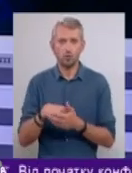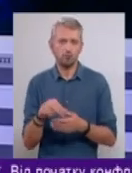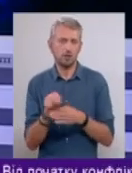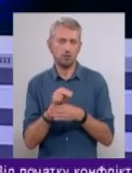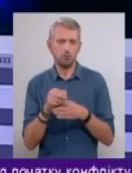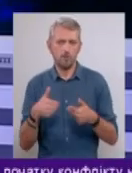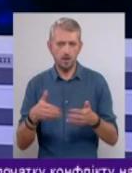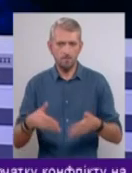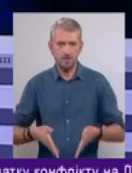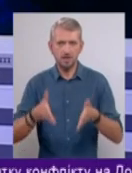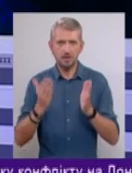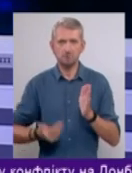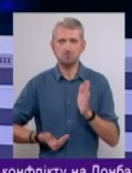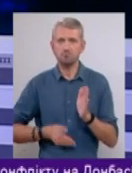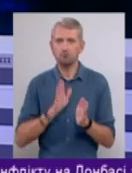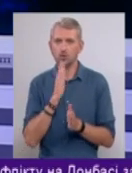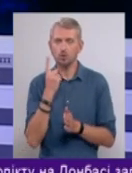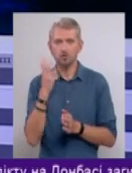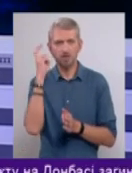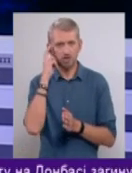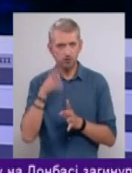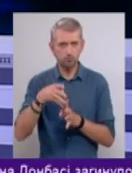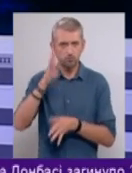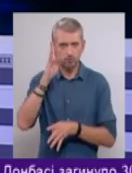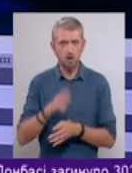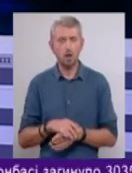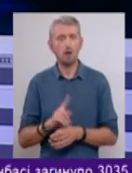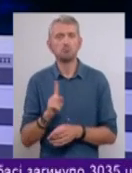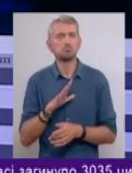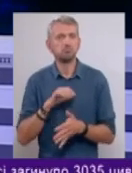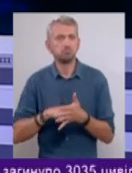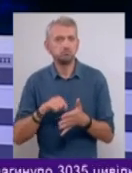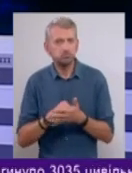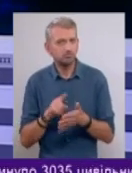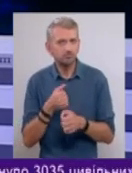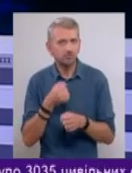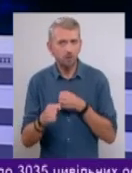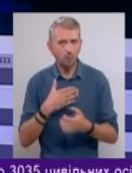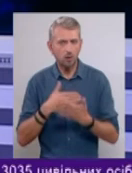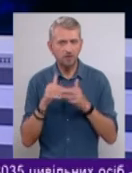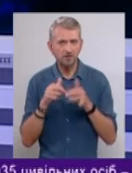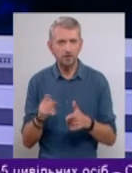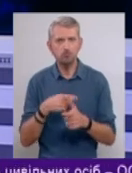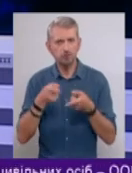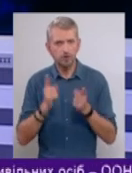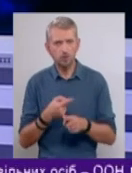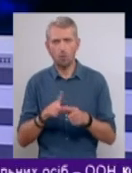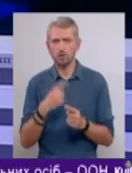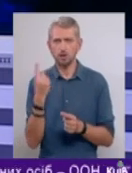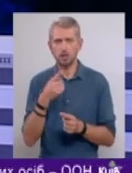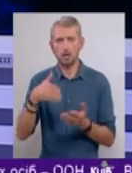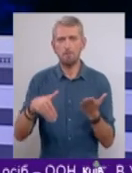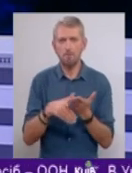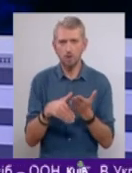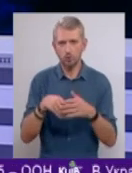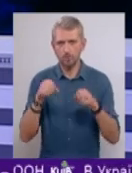відремонтувала під'їзд мешканка однієї зі столичних багатоповерхівок, що спонукало киянку на активні дії. І чи дійсно це єдиний